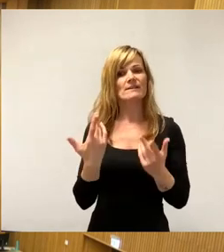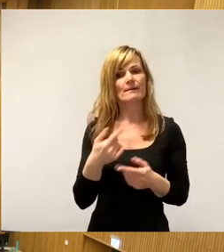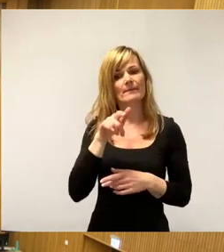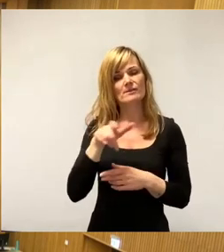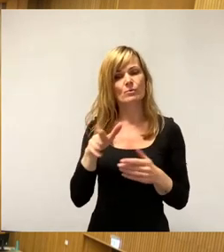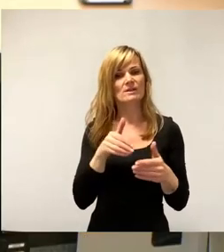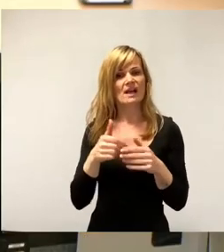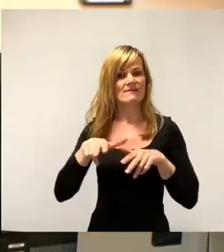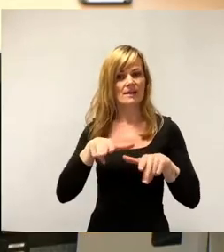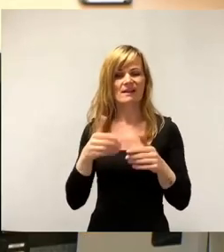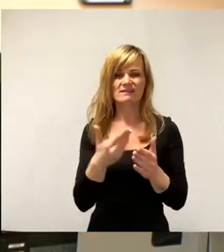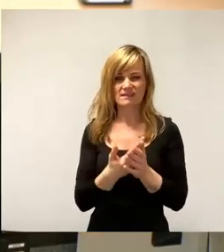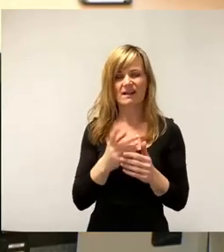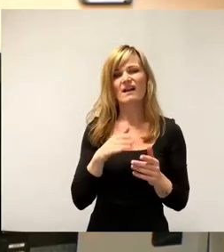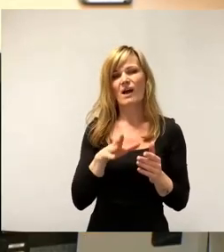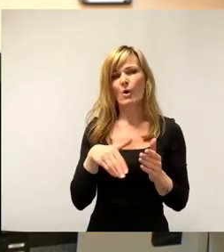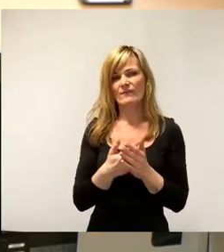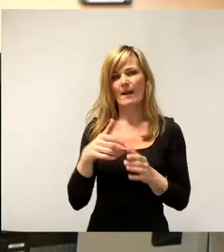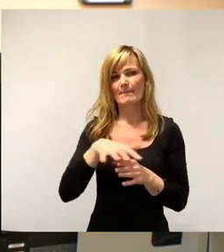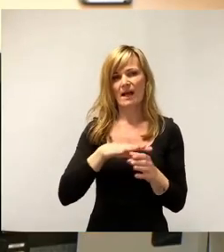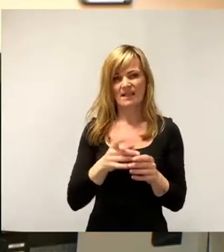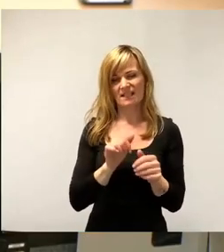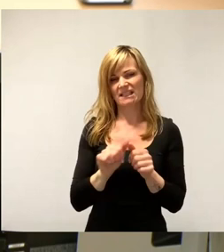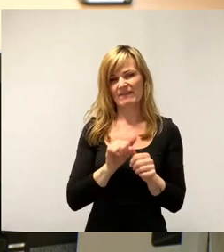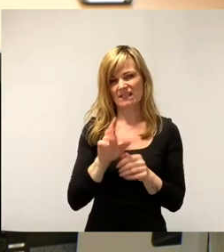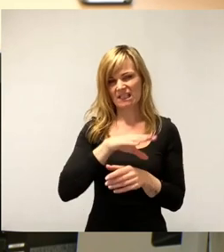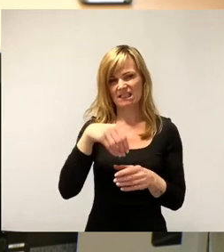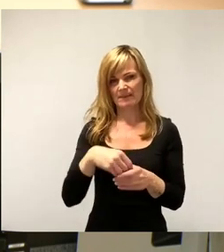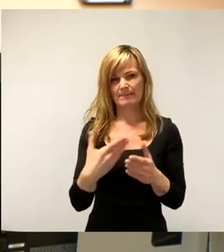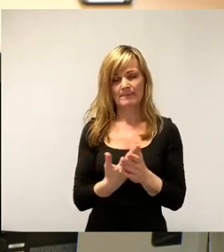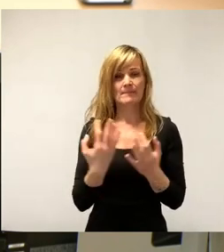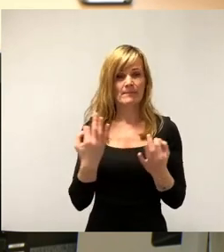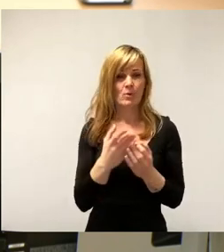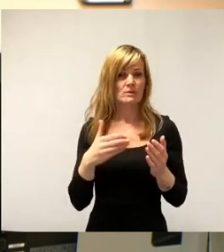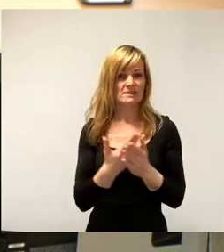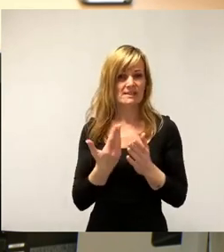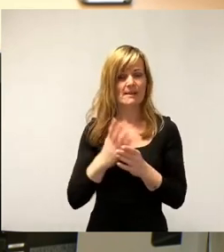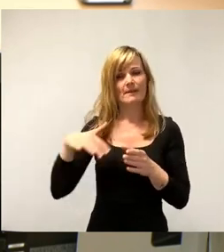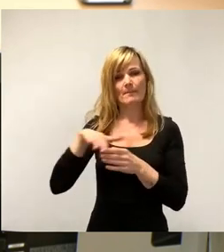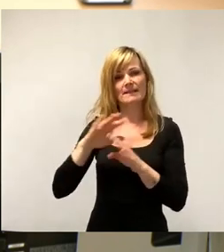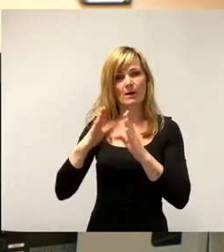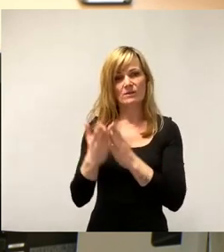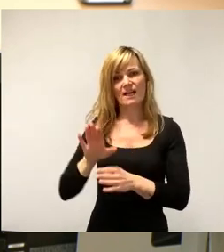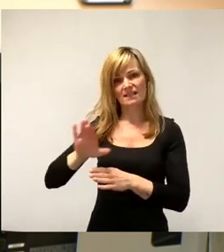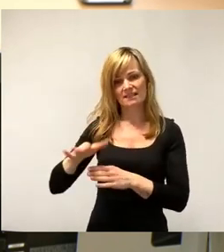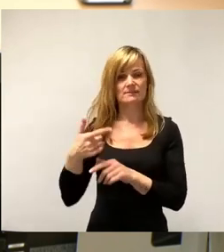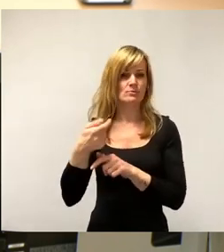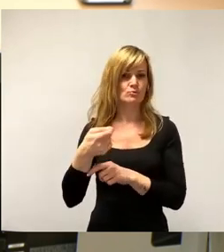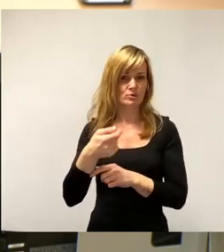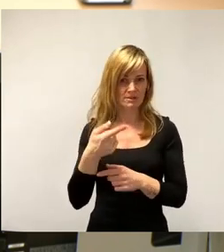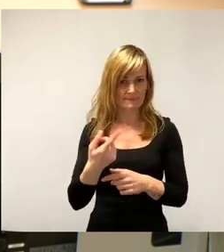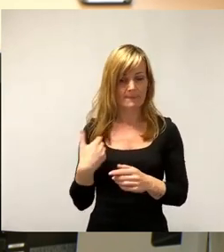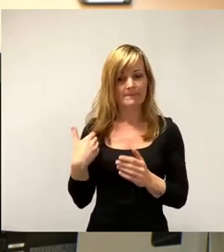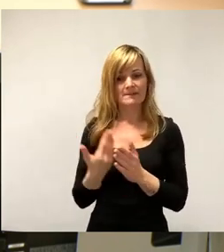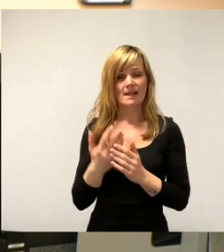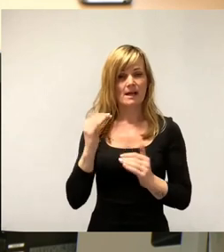Aufgabenbereich ist und auf Zuschüsse aus dem Gemeindehaushalt angewiesen ist. Bisher wurde dieser Ausgleich des Defizits